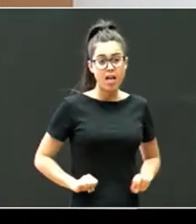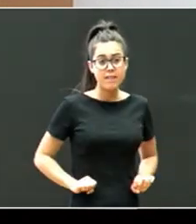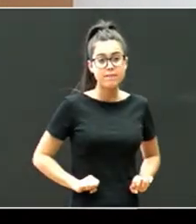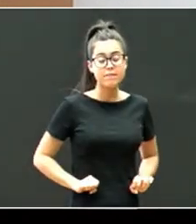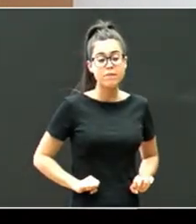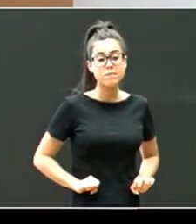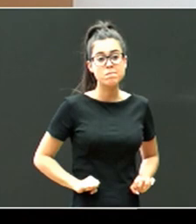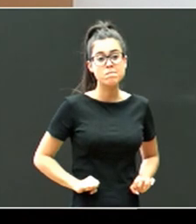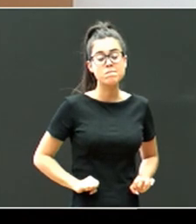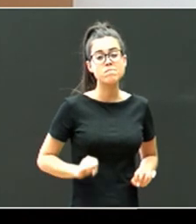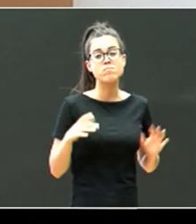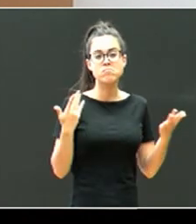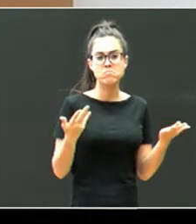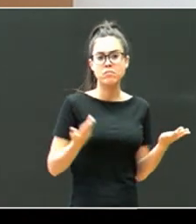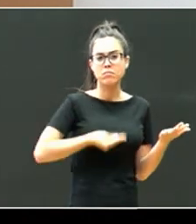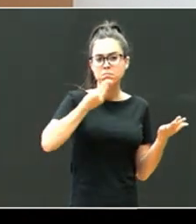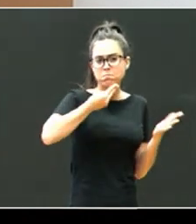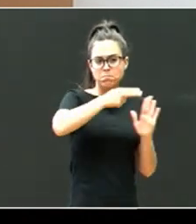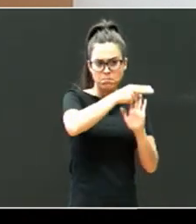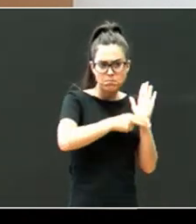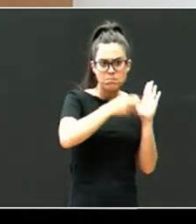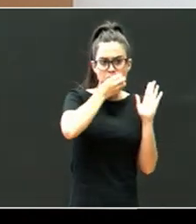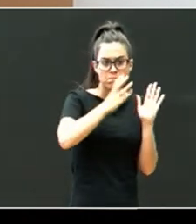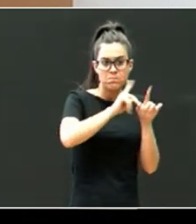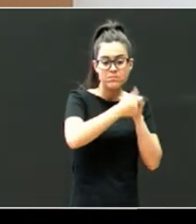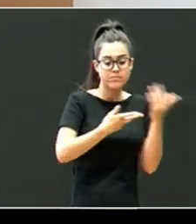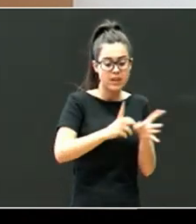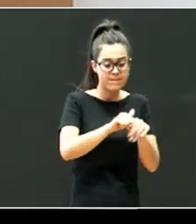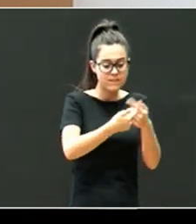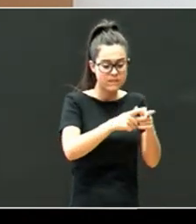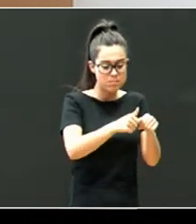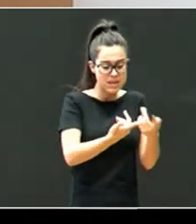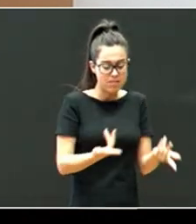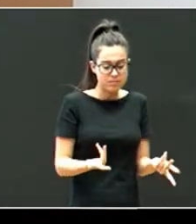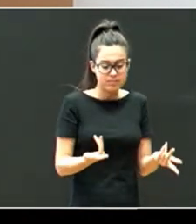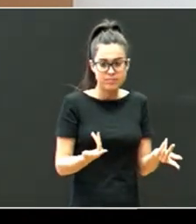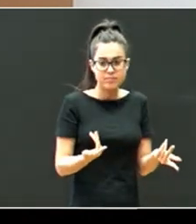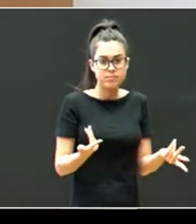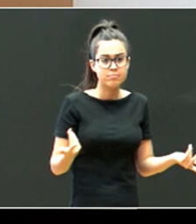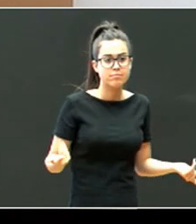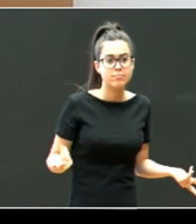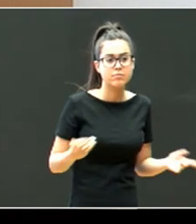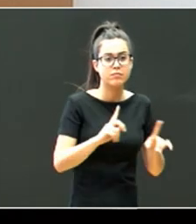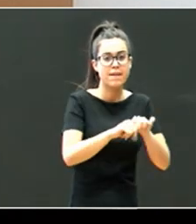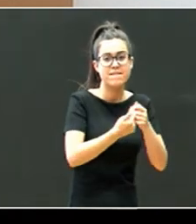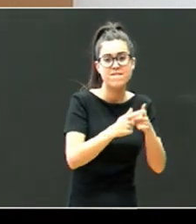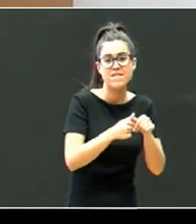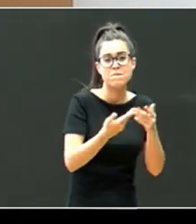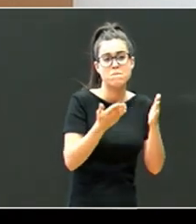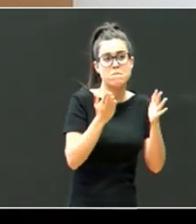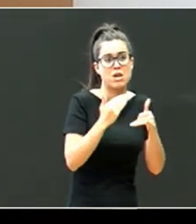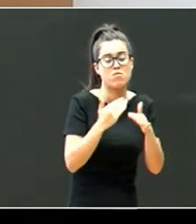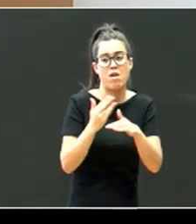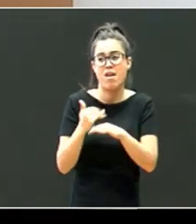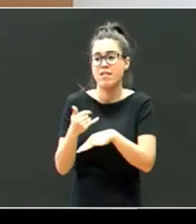neurri, hon bada. Familia baten, ezindutenak bizi, ez dutenak familiarik bizitzeko, ba,